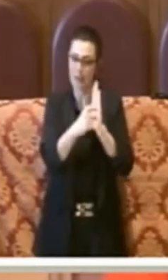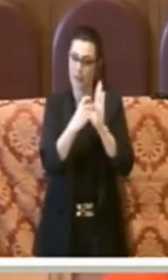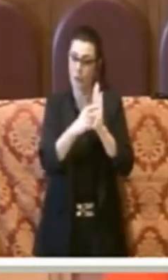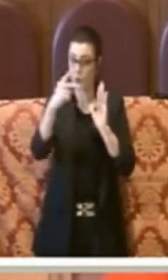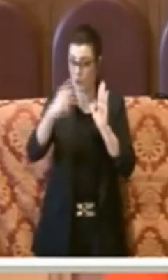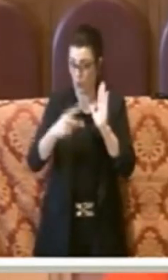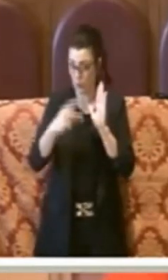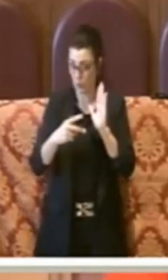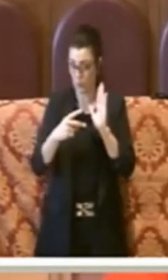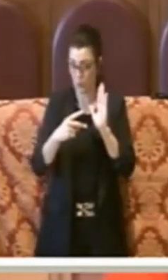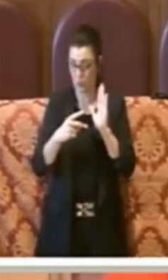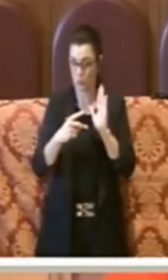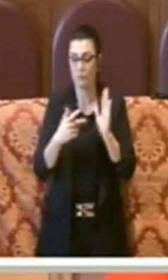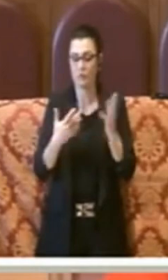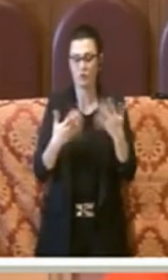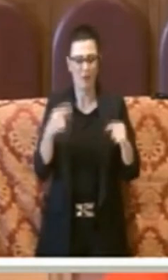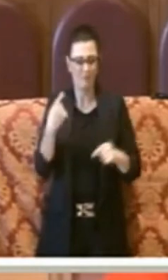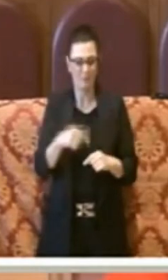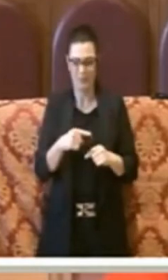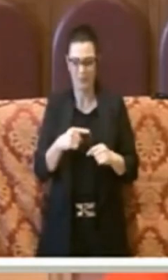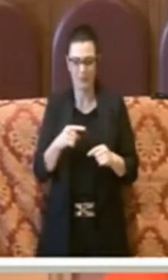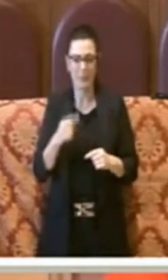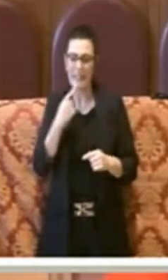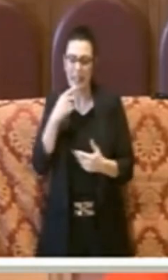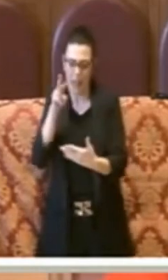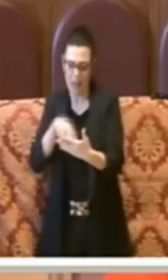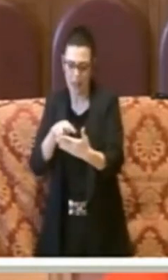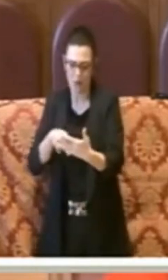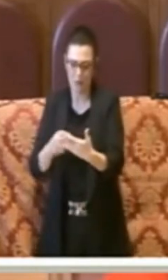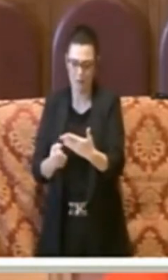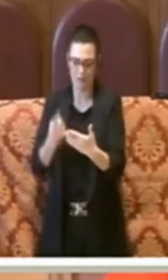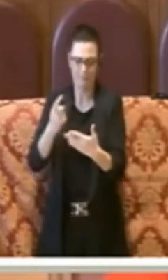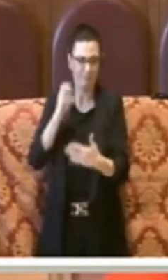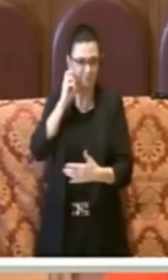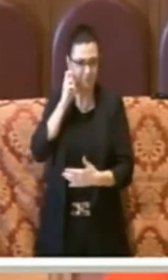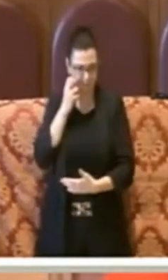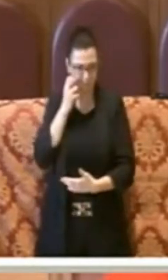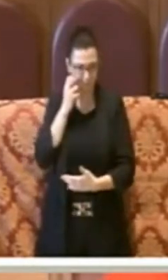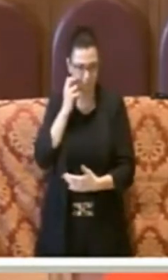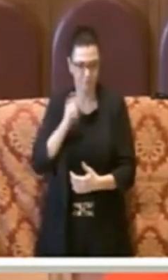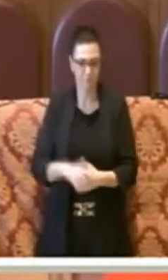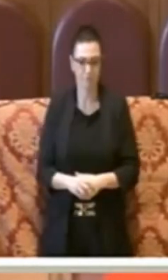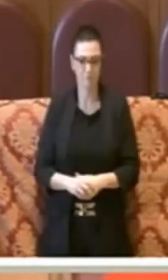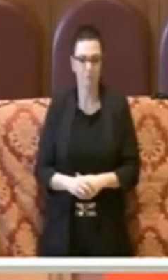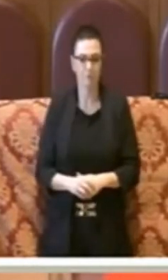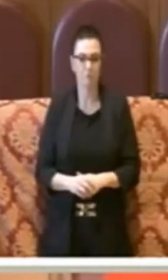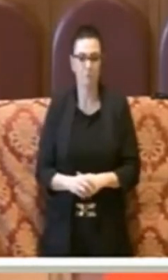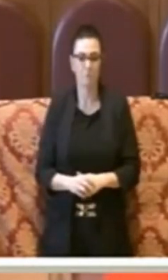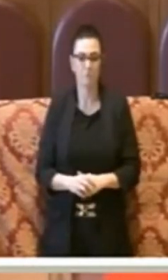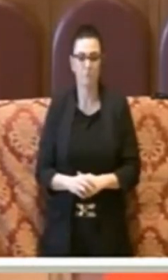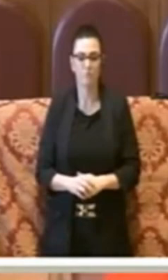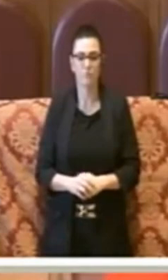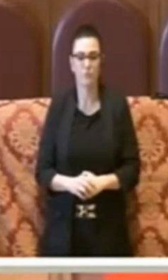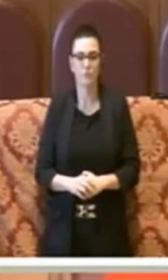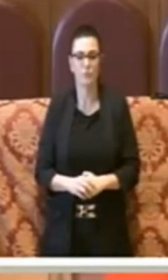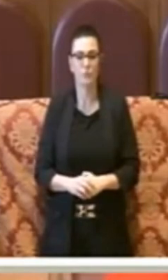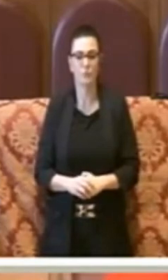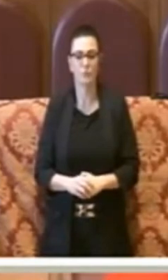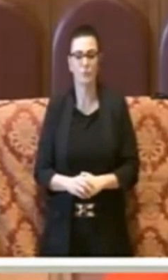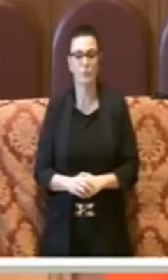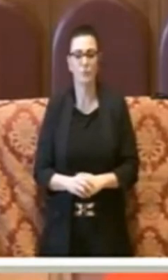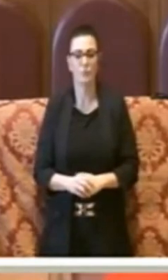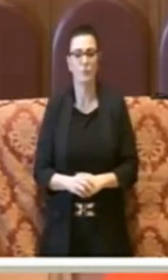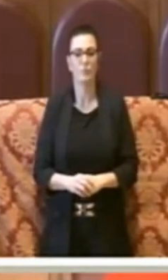doveva sembrare strano ai lettori. Per confortare ulteriormente chi aveva